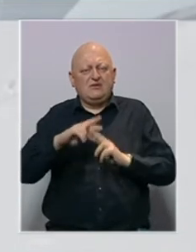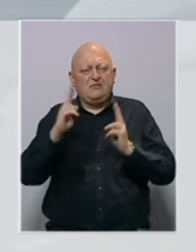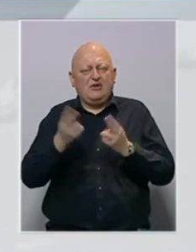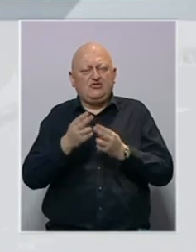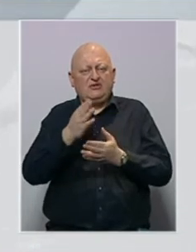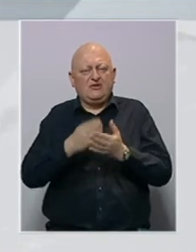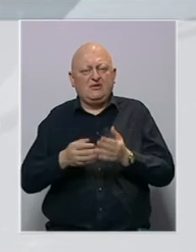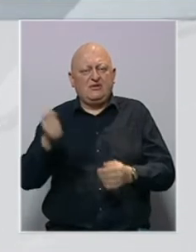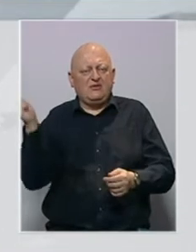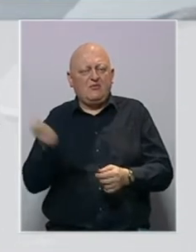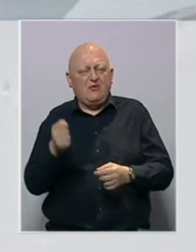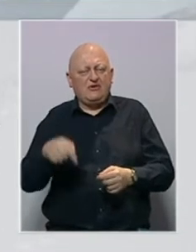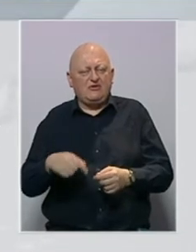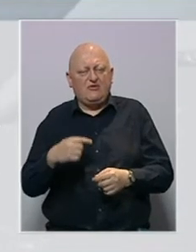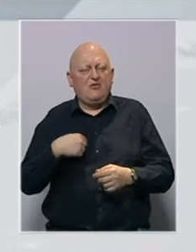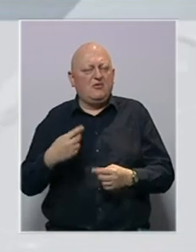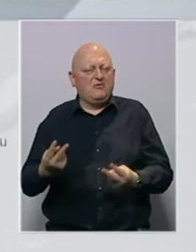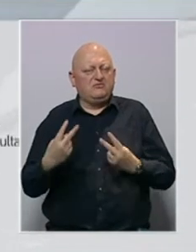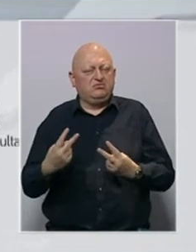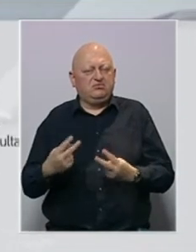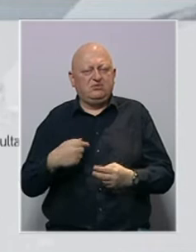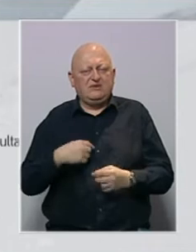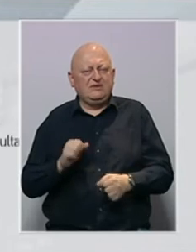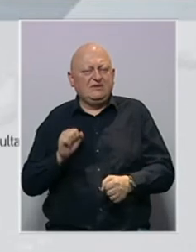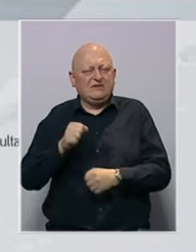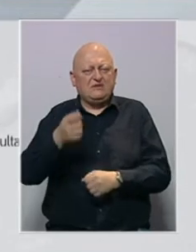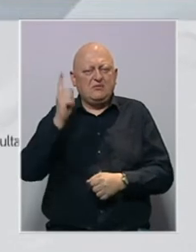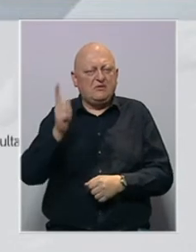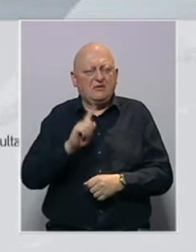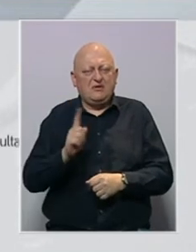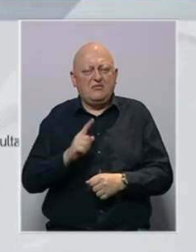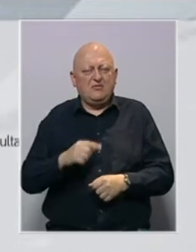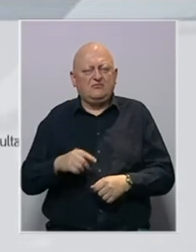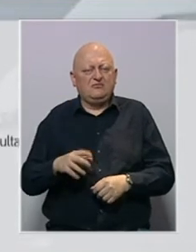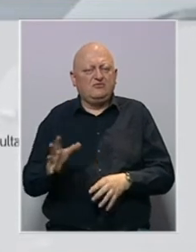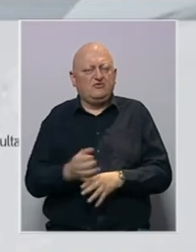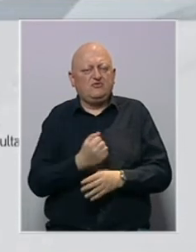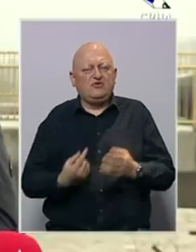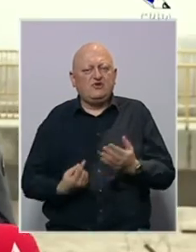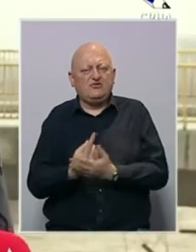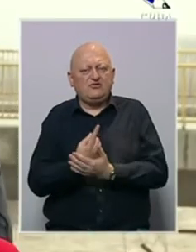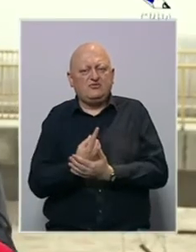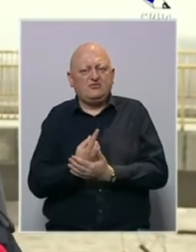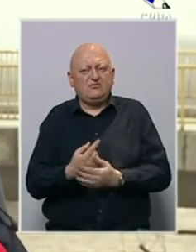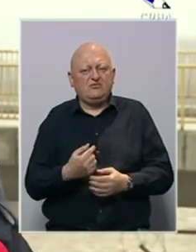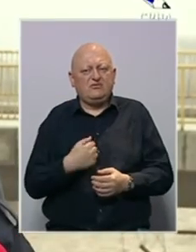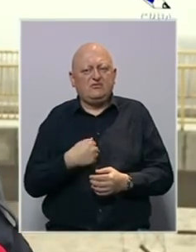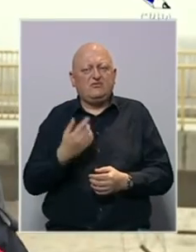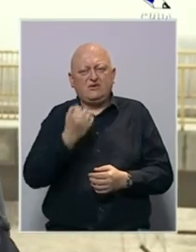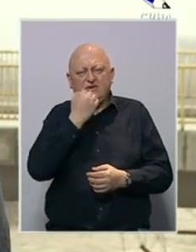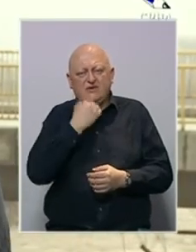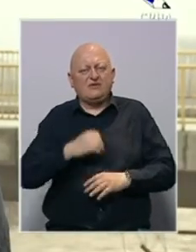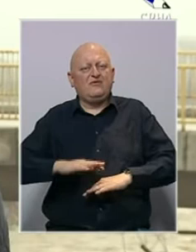se nabatine na ovom prostoru oguglalo i zato ni sila ni prijetnje ne mogu da poluče rezultat. Pa da fino se